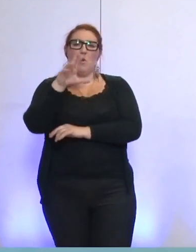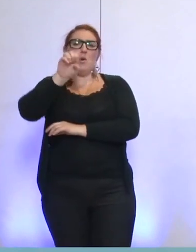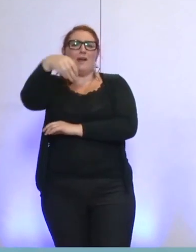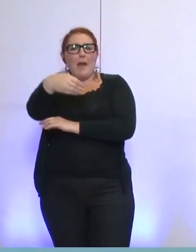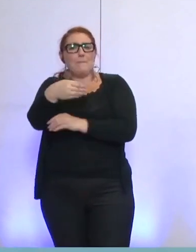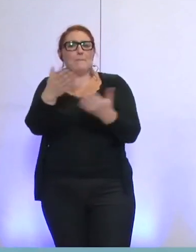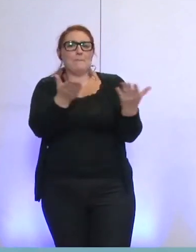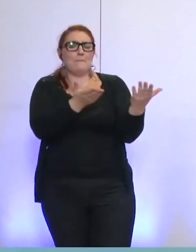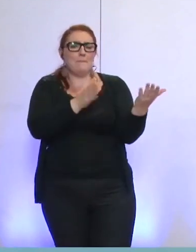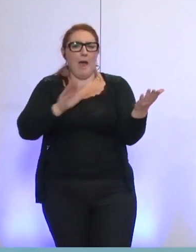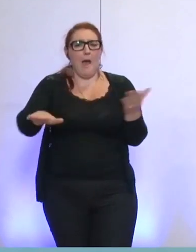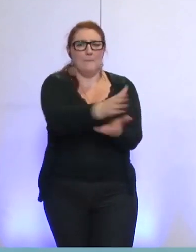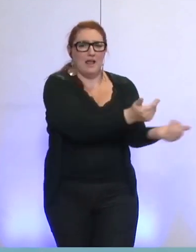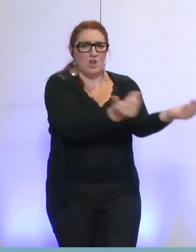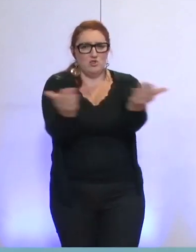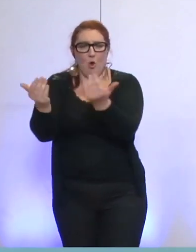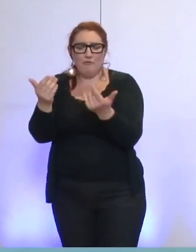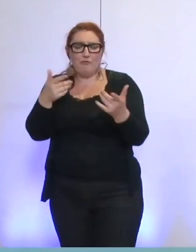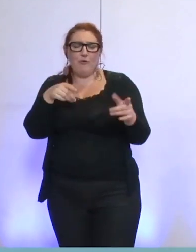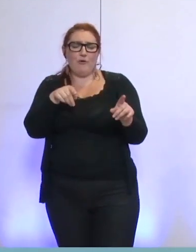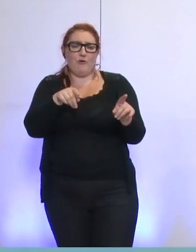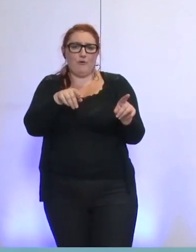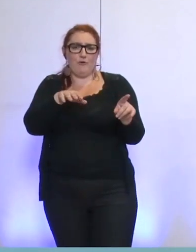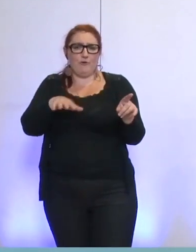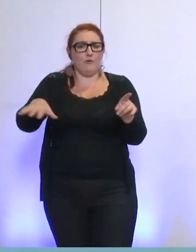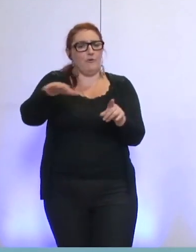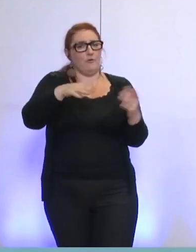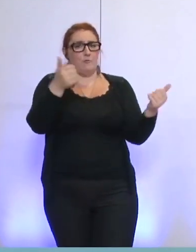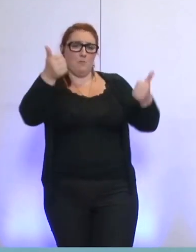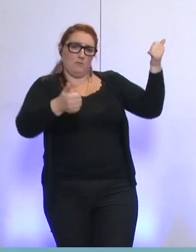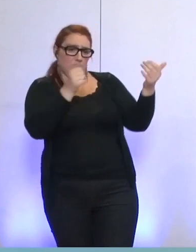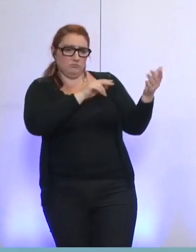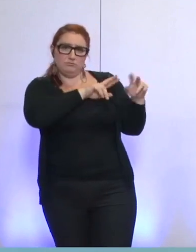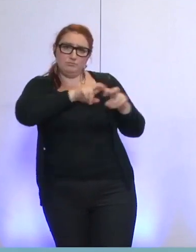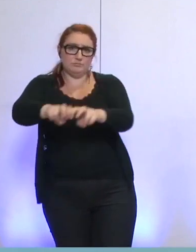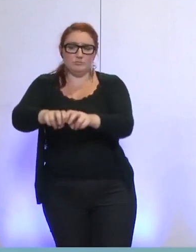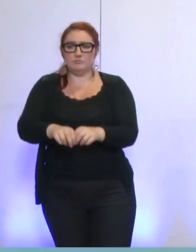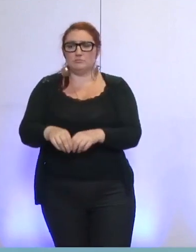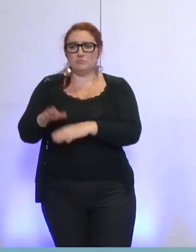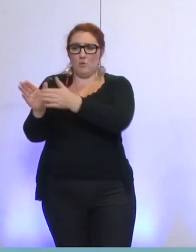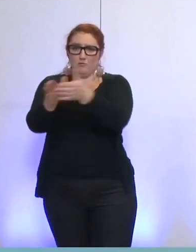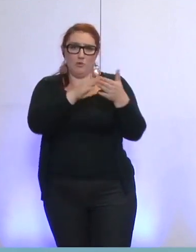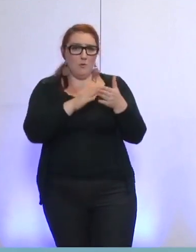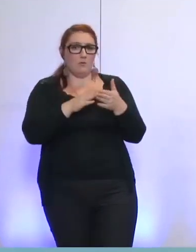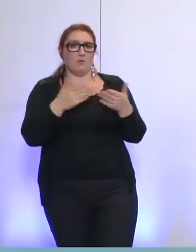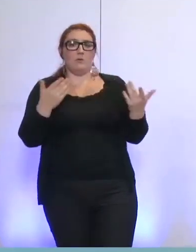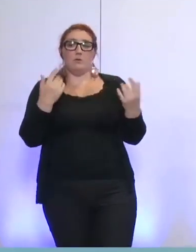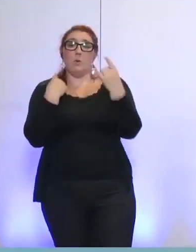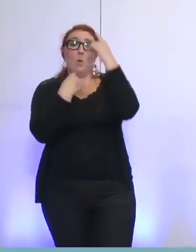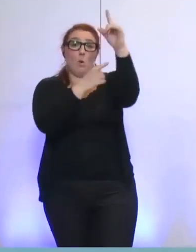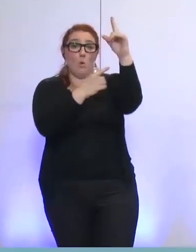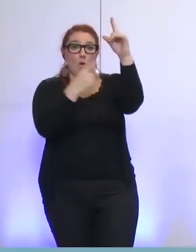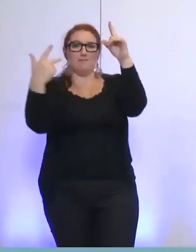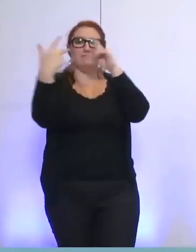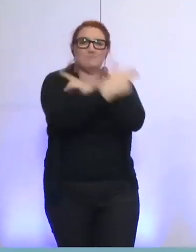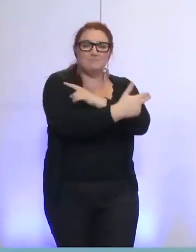Nous vous demandons de stopper inibédiatement la démarche engagée par le recours au contrat de concession de distribution de gaz et d'électricité à Grenoble, qui,